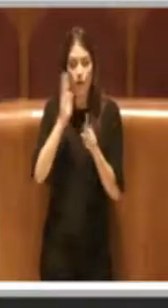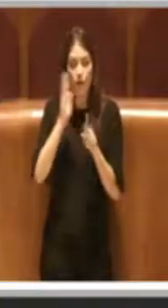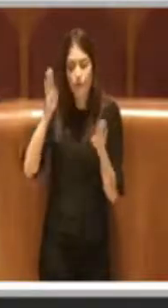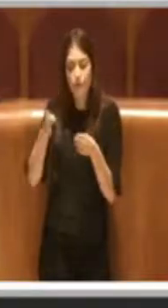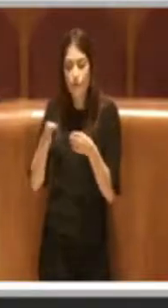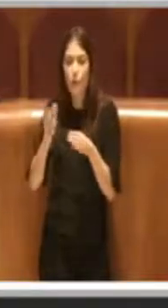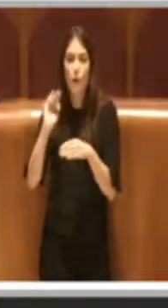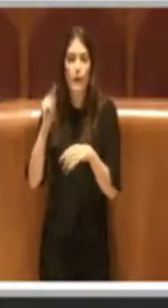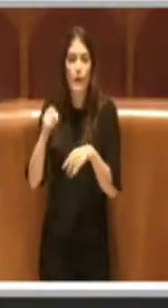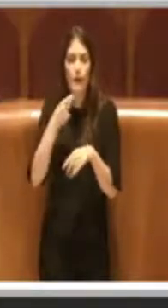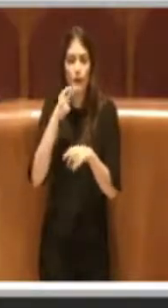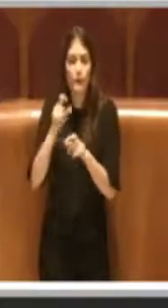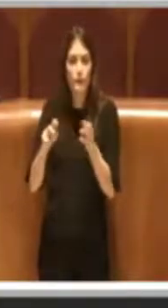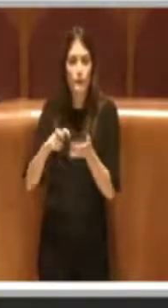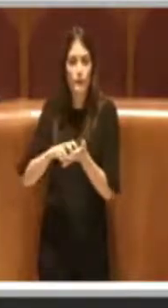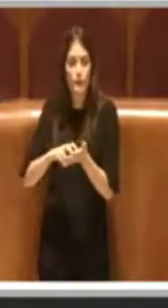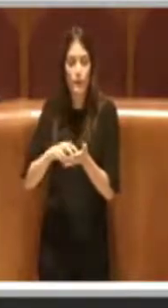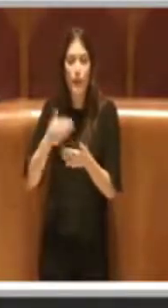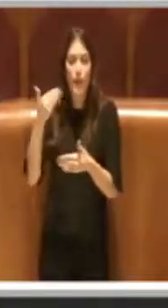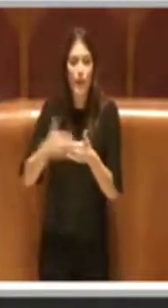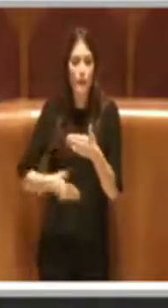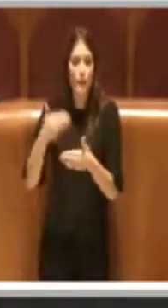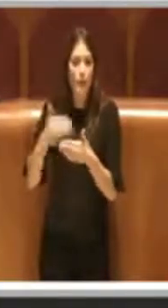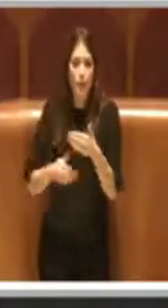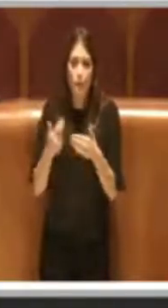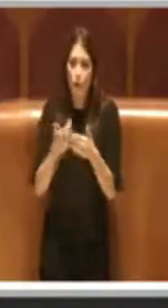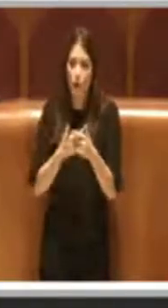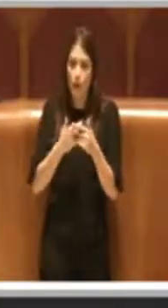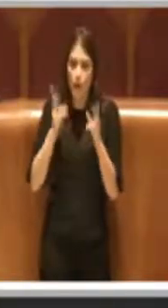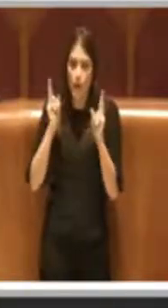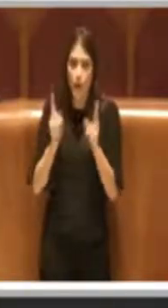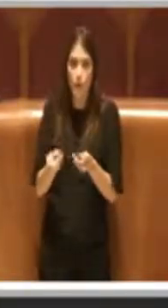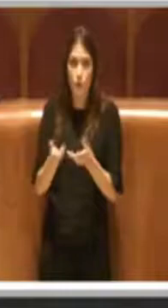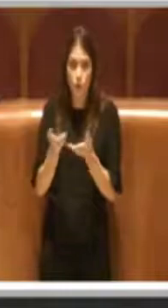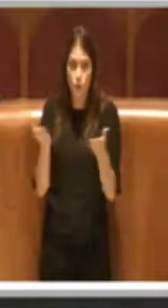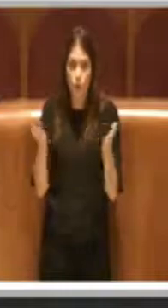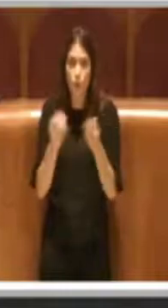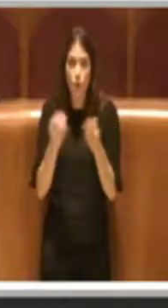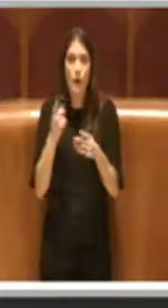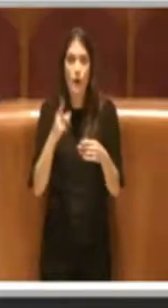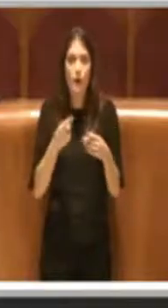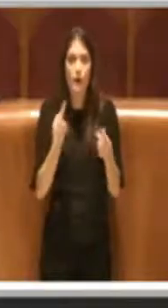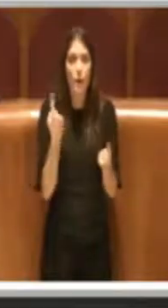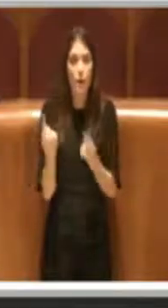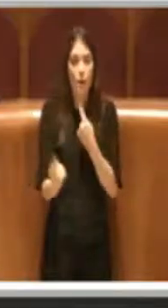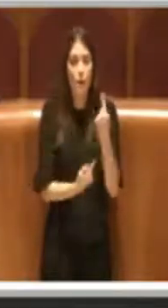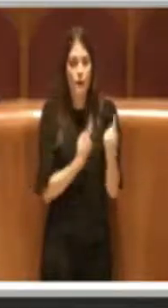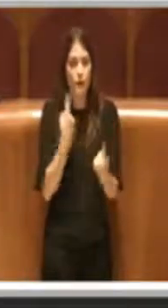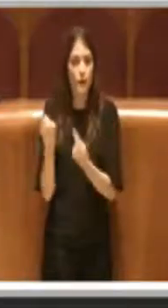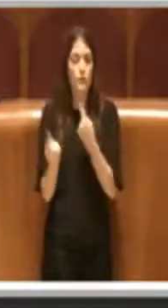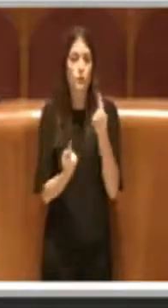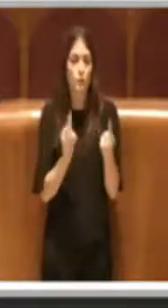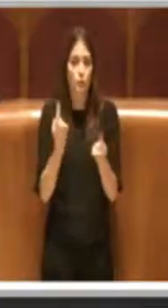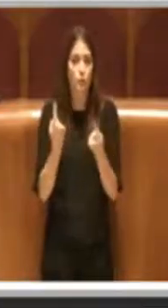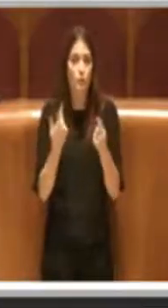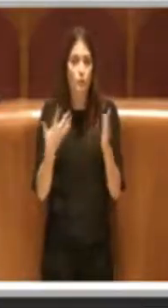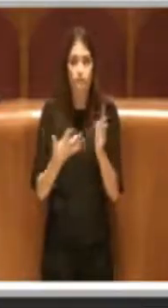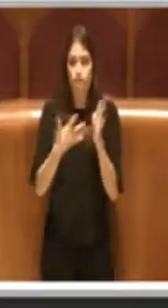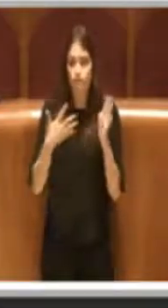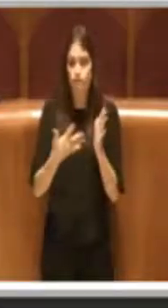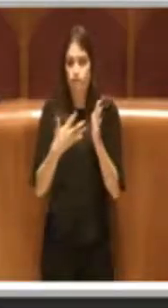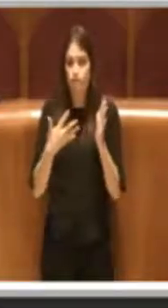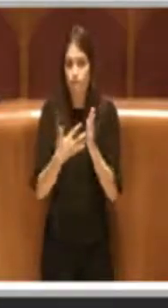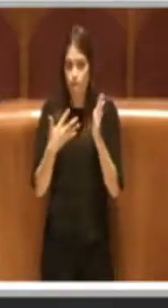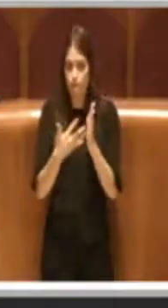trovano ad affrontare delle limitazioni ancora più drastiche, in un contesto ancora più ad ostacoli di quanto lo sia normalmente. Per questo abbiamo